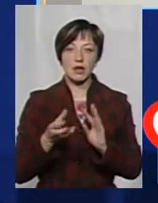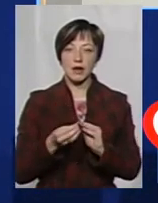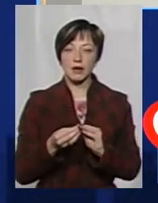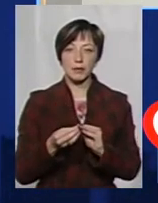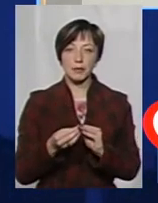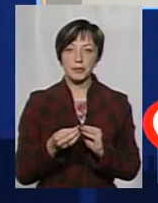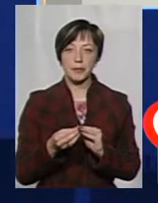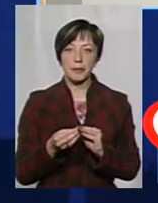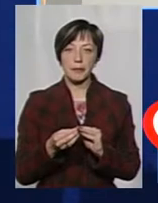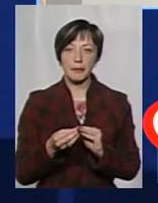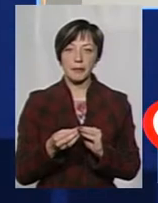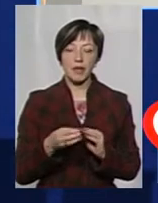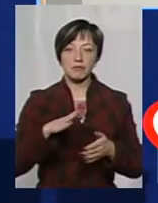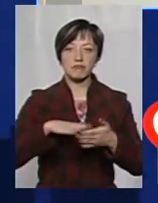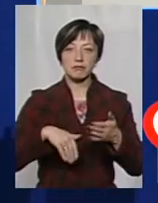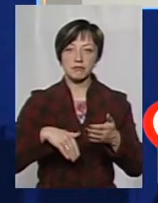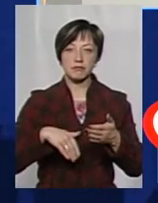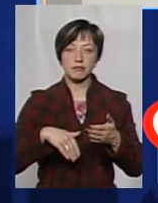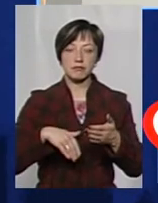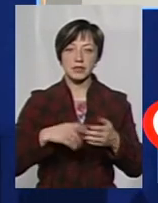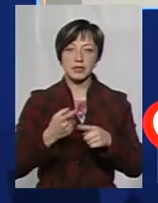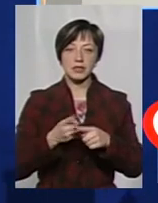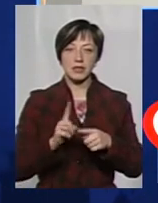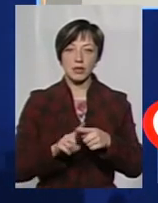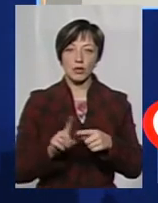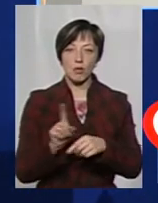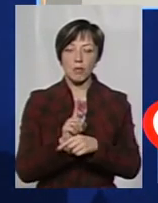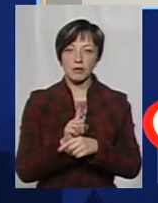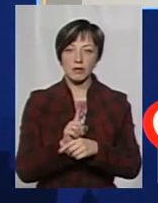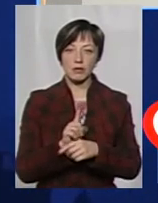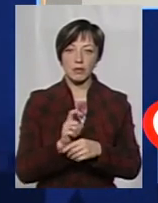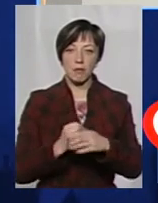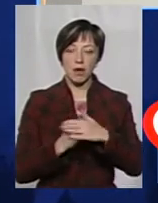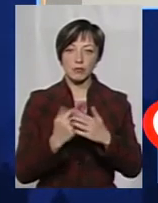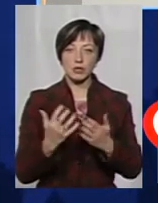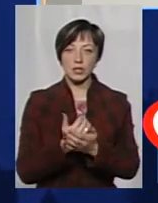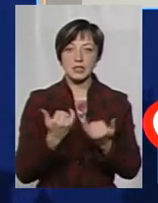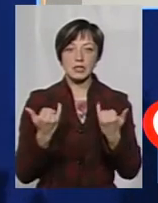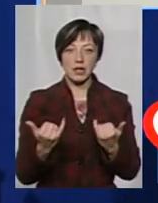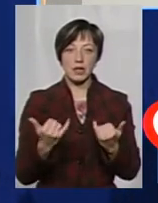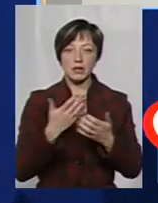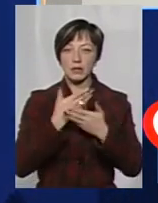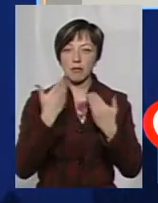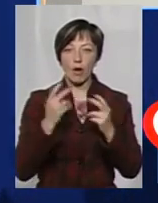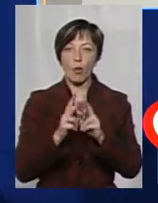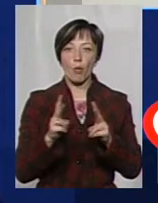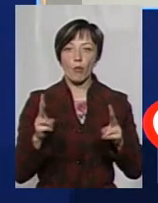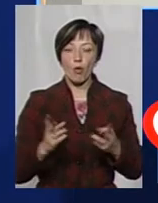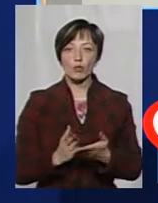випала із цієї нормативки. Тобто виходить, що зараз немає кому